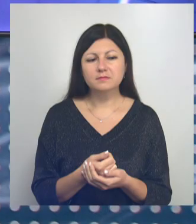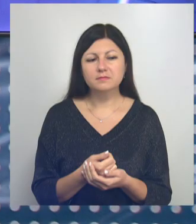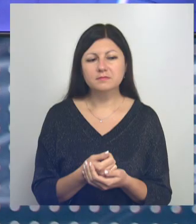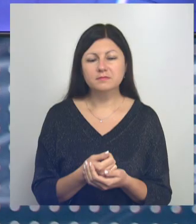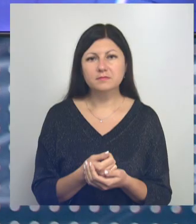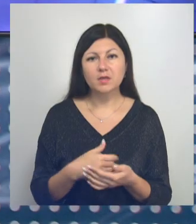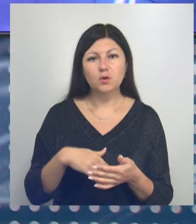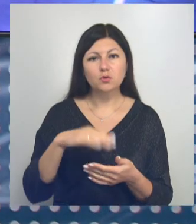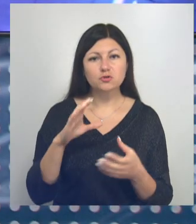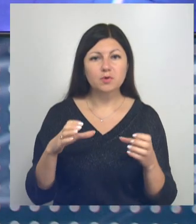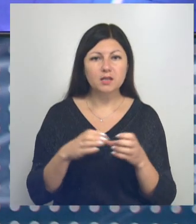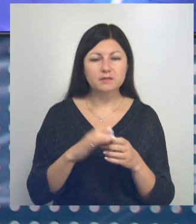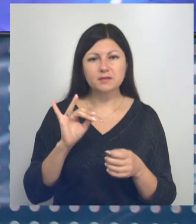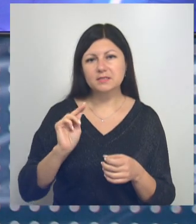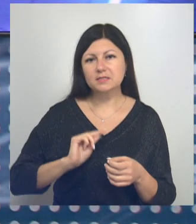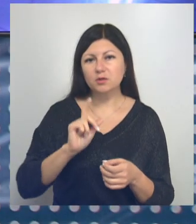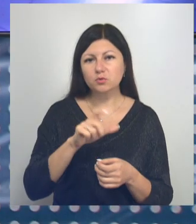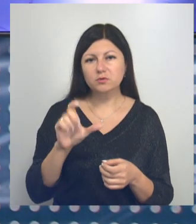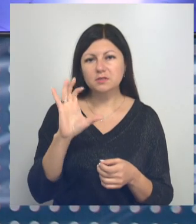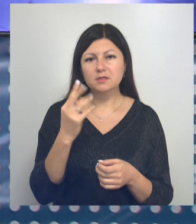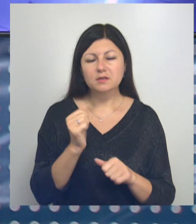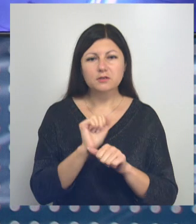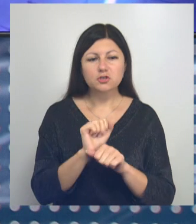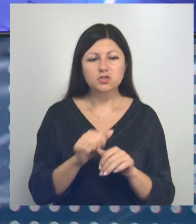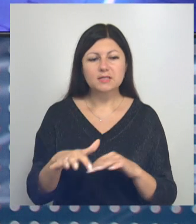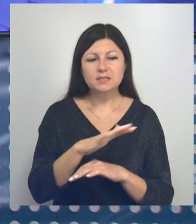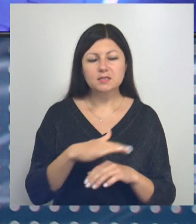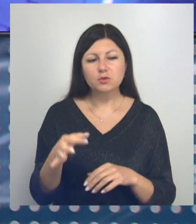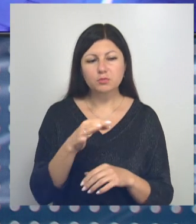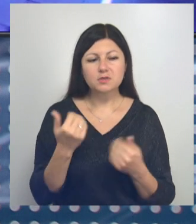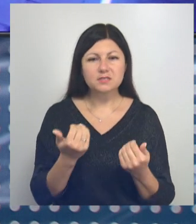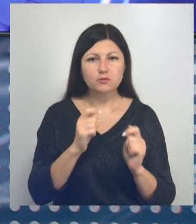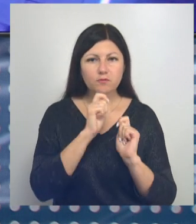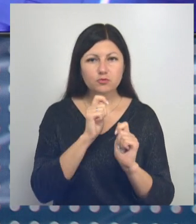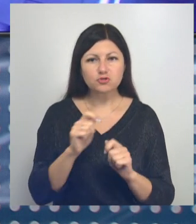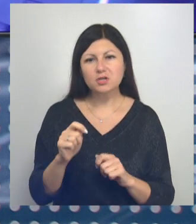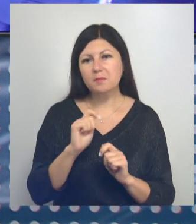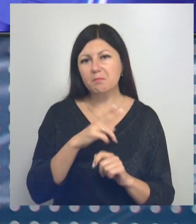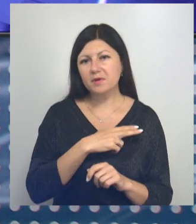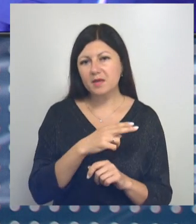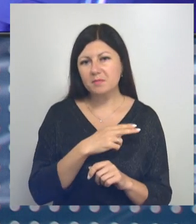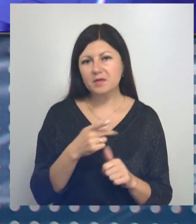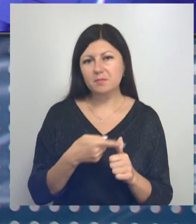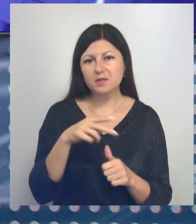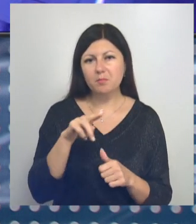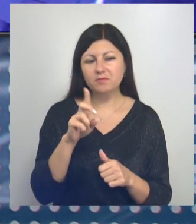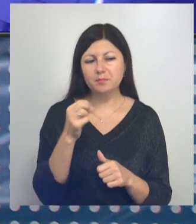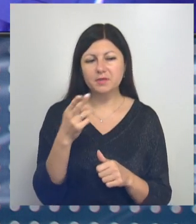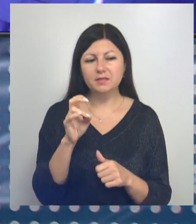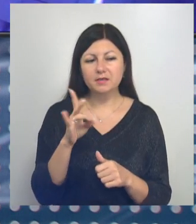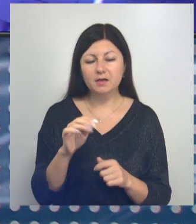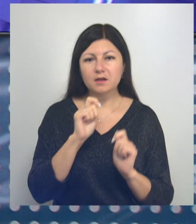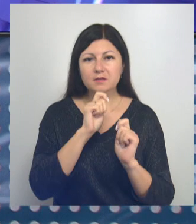Лучшим коллективом и сотрудникам социальной защиты населения области сегодня вручили премию имени Павла Бедненко. Награда